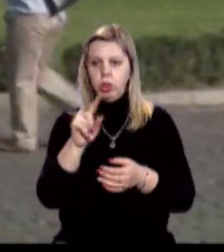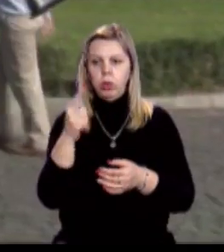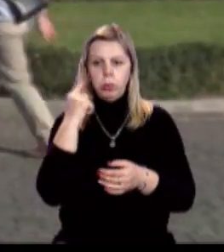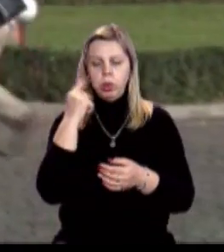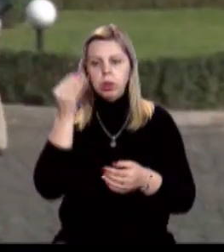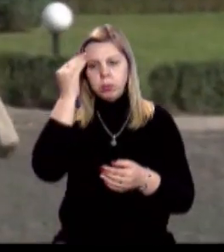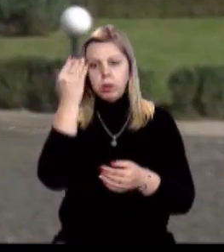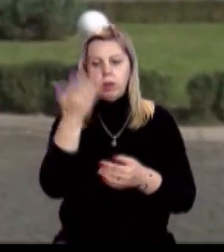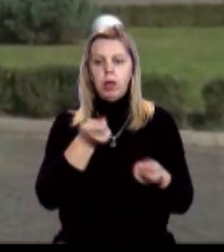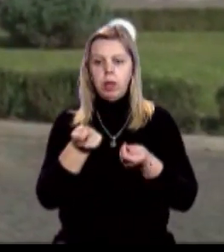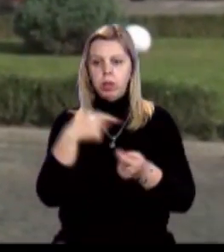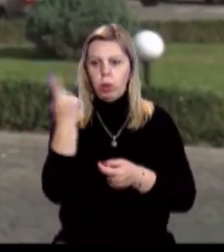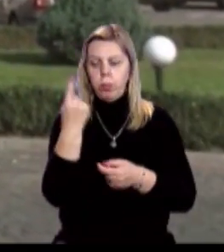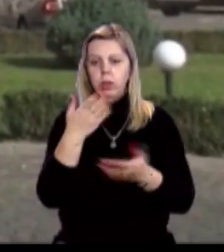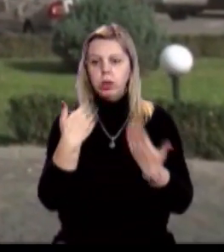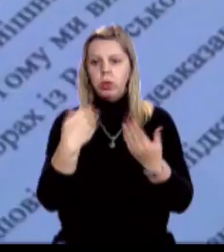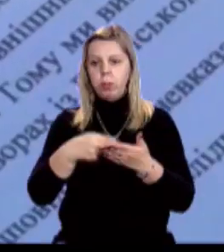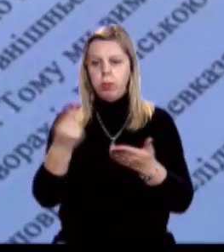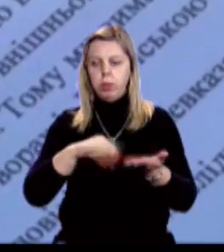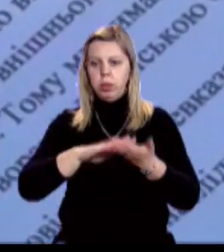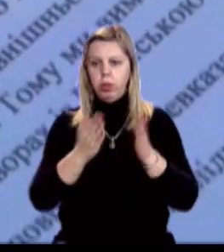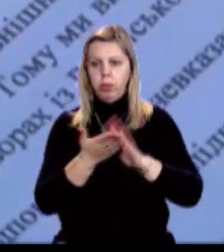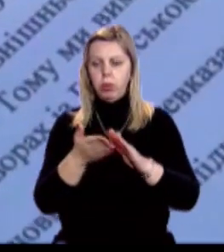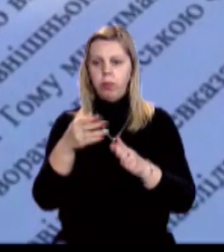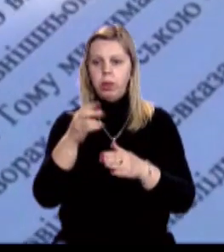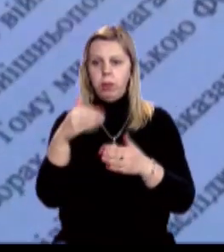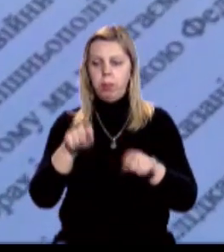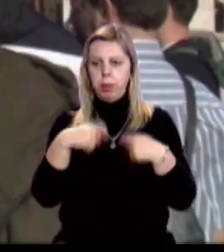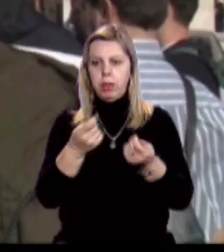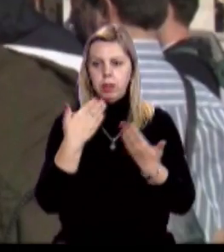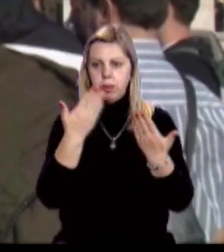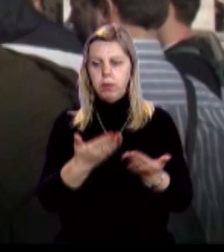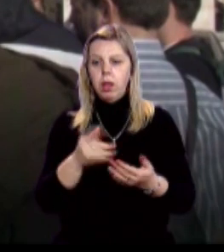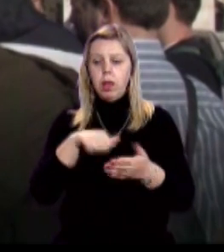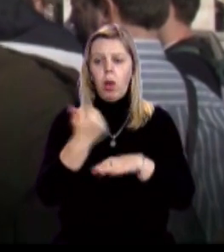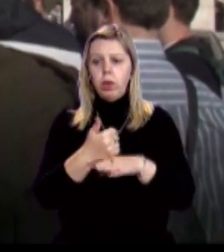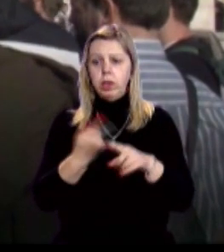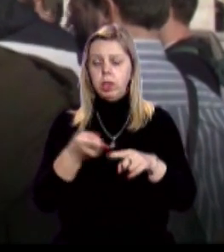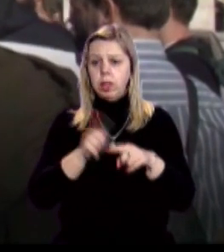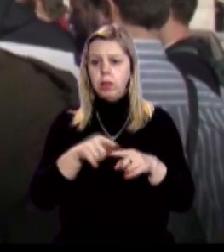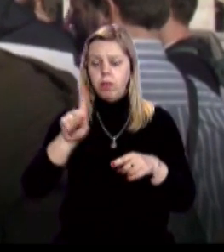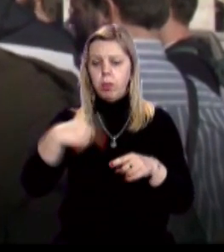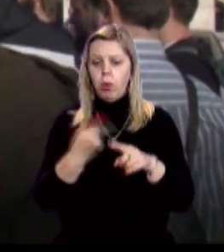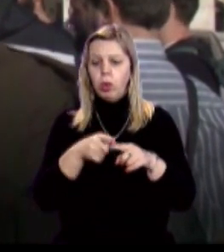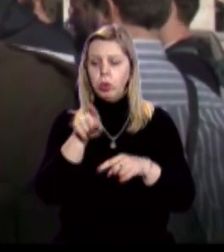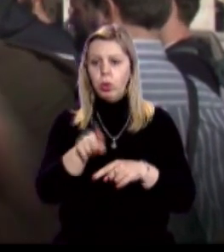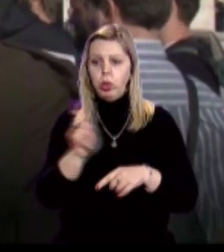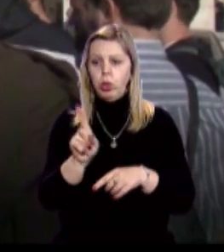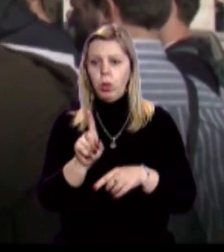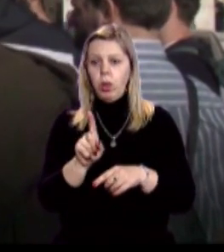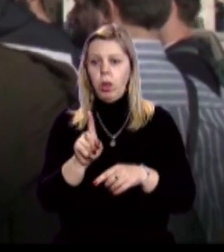почути позицію керівництва області стосовно підписаної формули Штайнмаєра та передати звернення. «Найголовніше – це вимога того, щоб